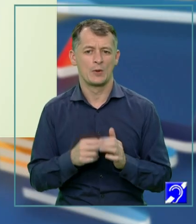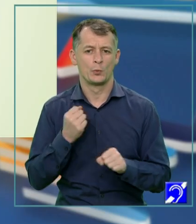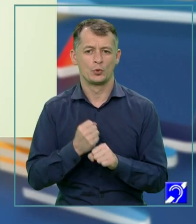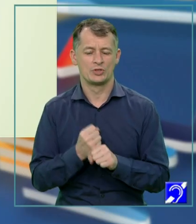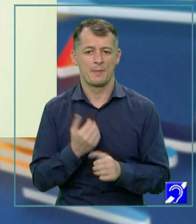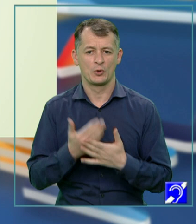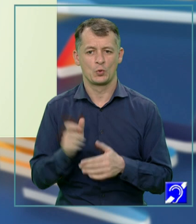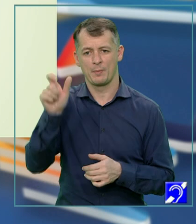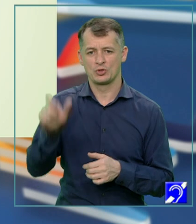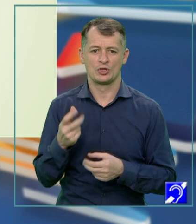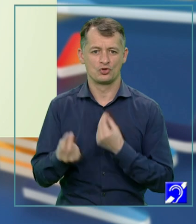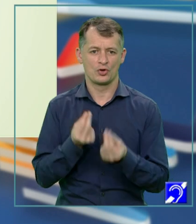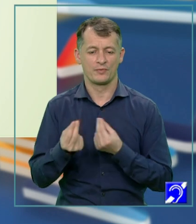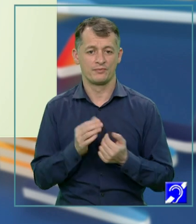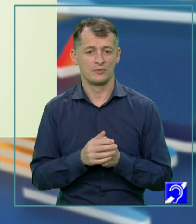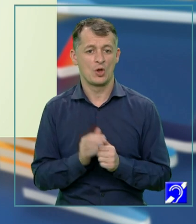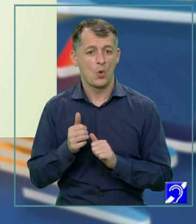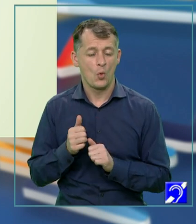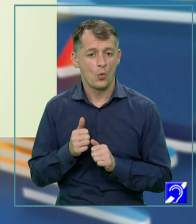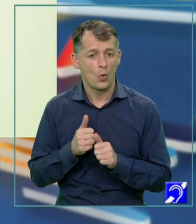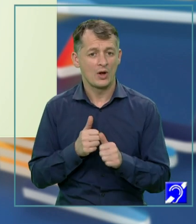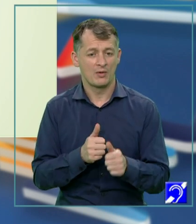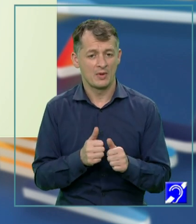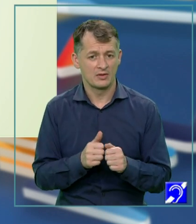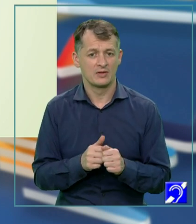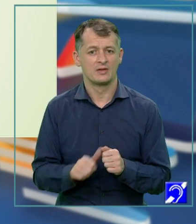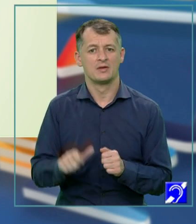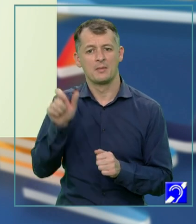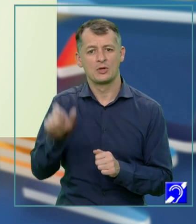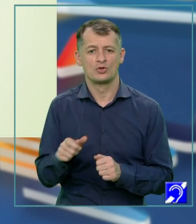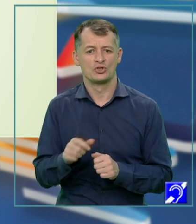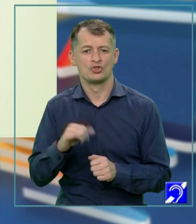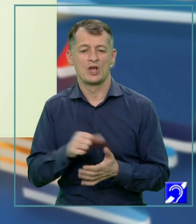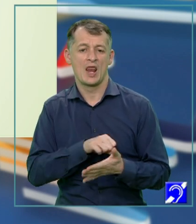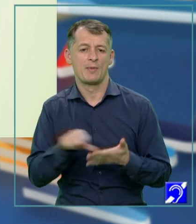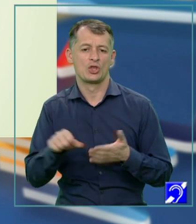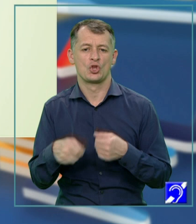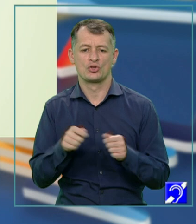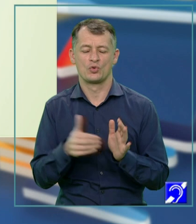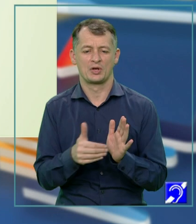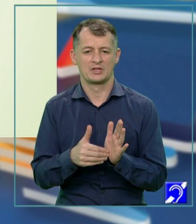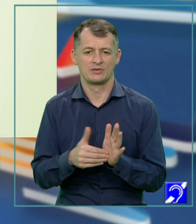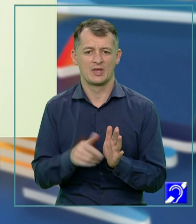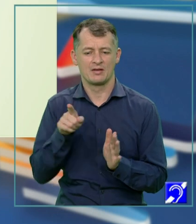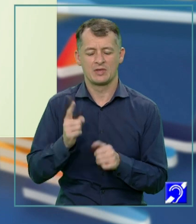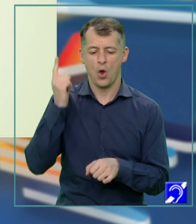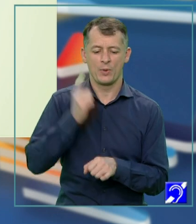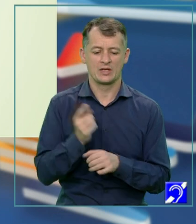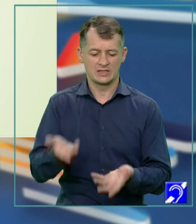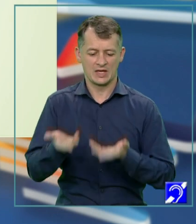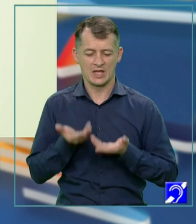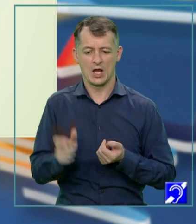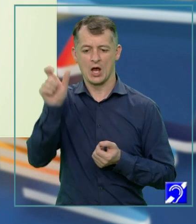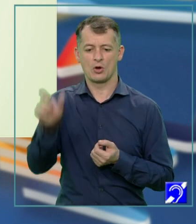necesități logice. Urmărind linia logică a acțiunilor personajului și eliminând tot ce nu este necesar, el te obligă să-i dai